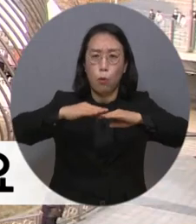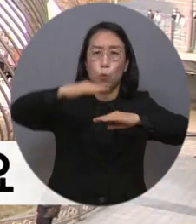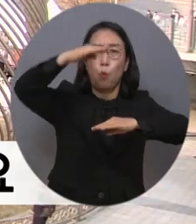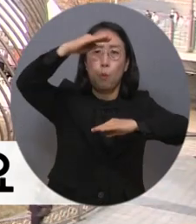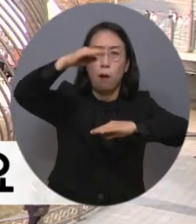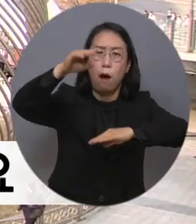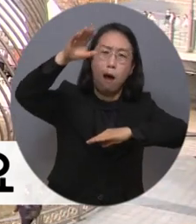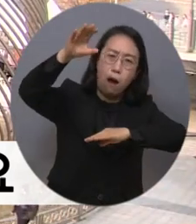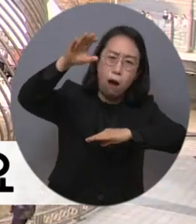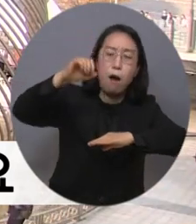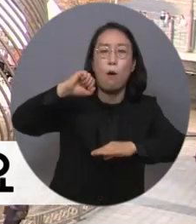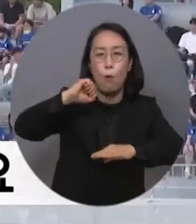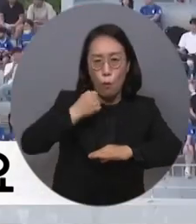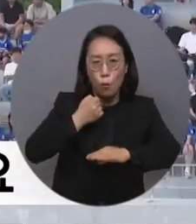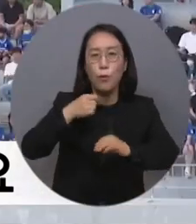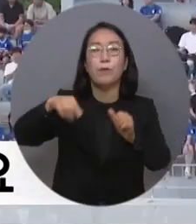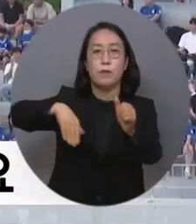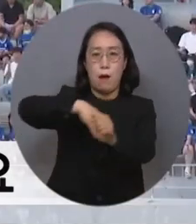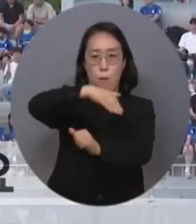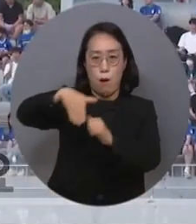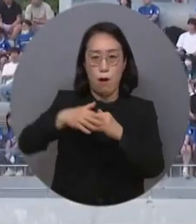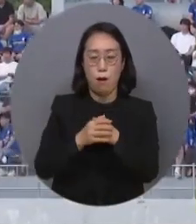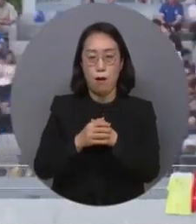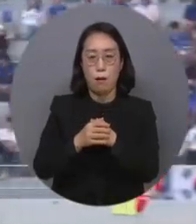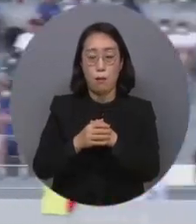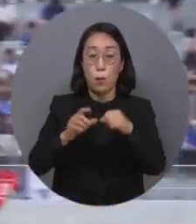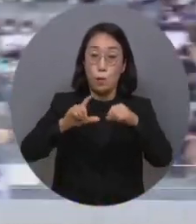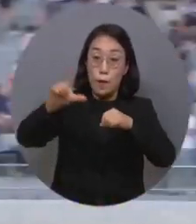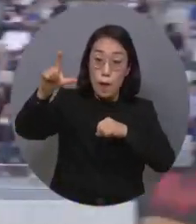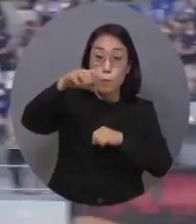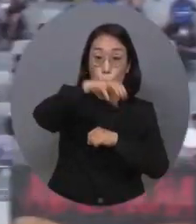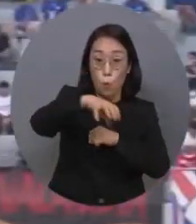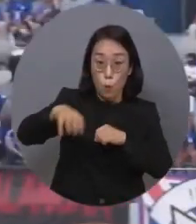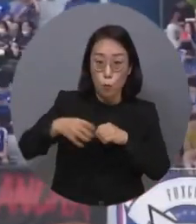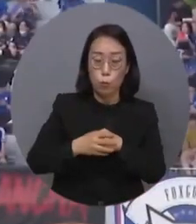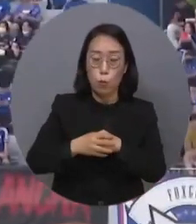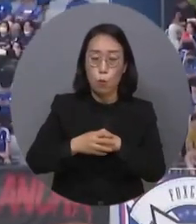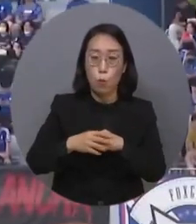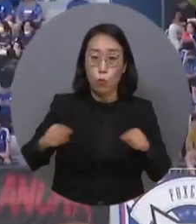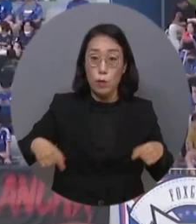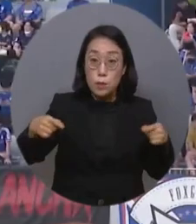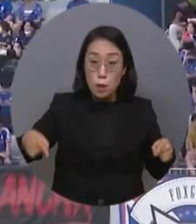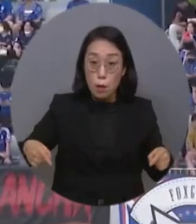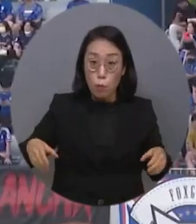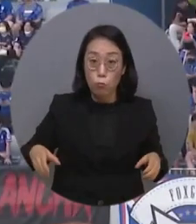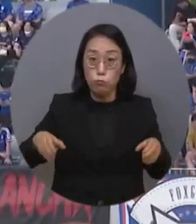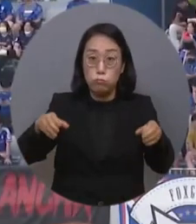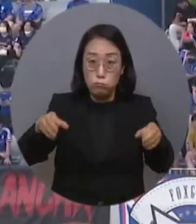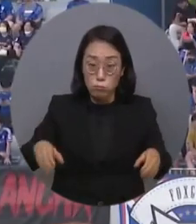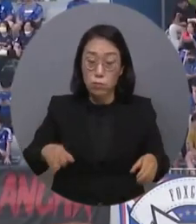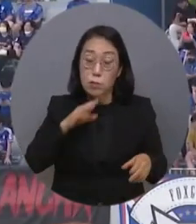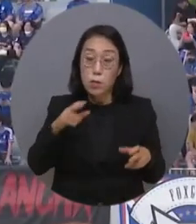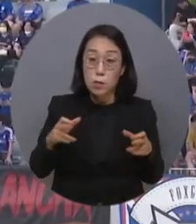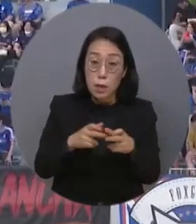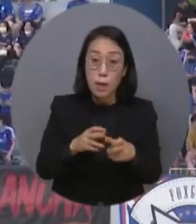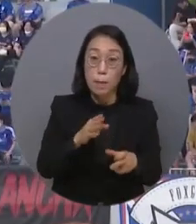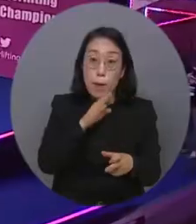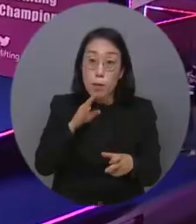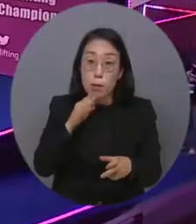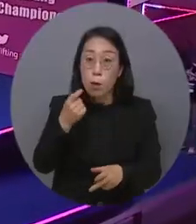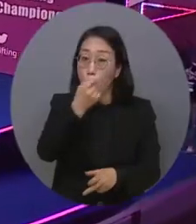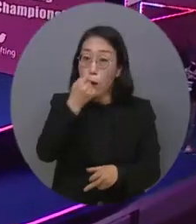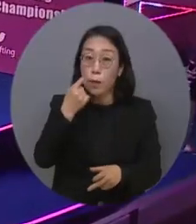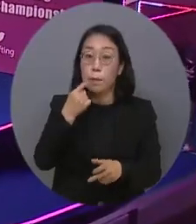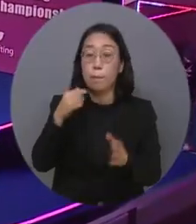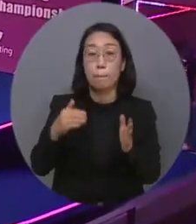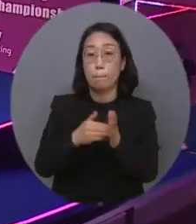있는 것으로 조사됐습니다. 특히 대다수 경기장이 휠체어 관람석 이용자가 실제 장애인인지 확인하기 위해